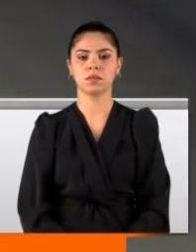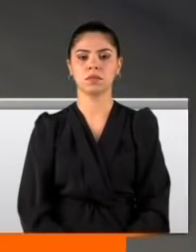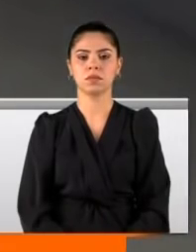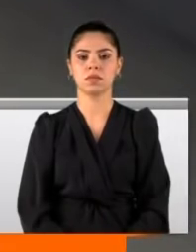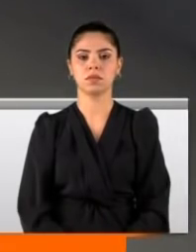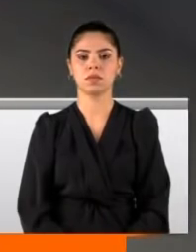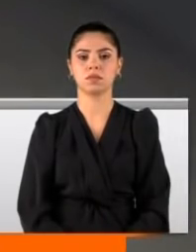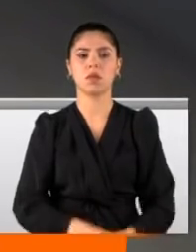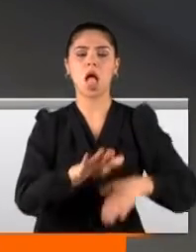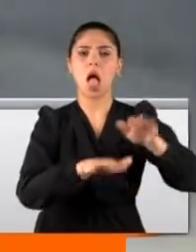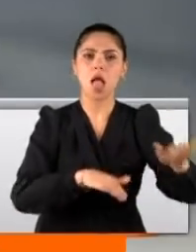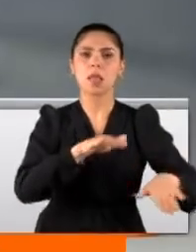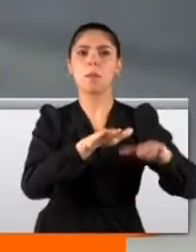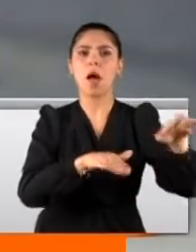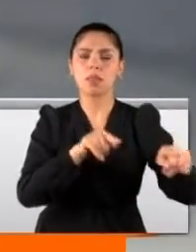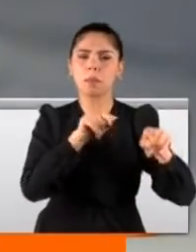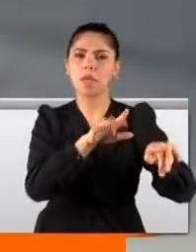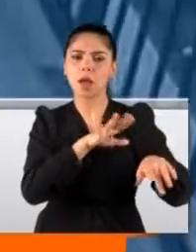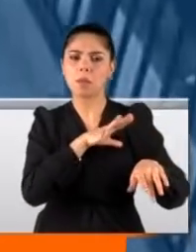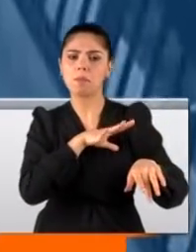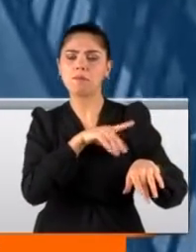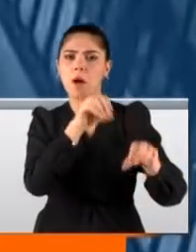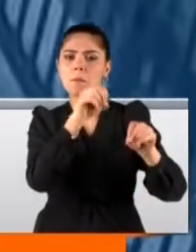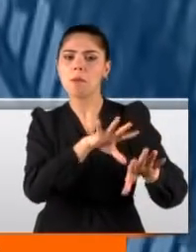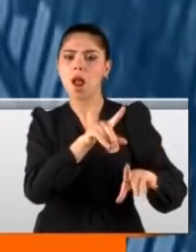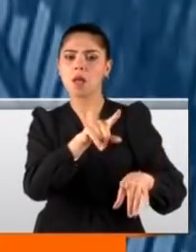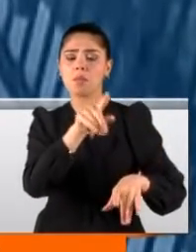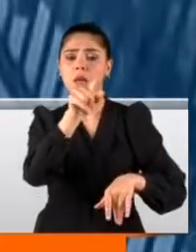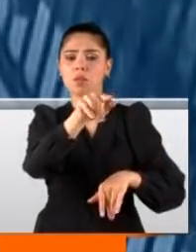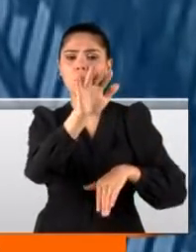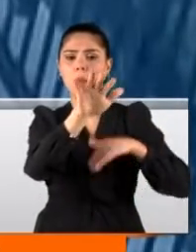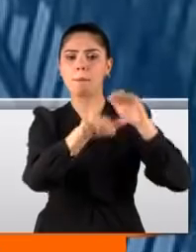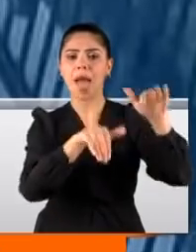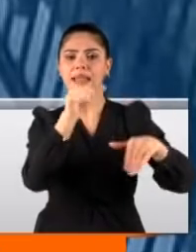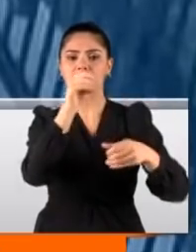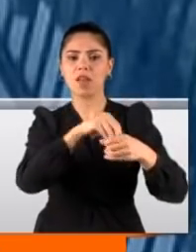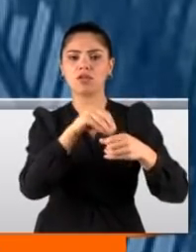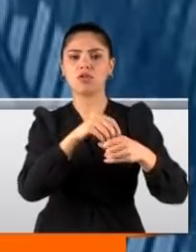Adım adım takip etti, peşini bırakmadı. Yürüyen merdivenlerde taciz etti.